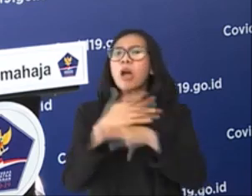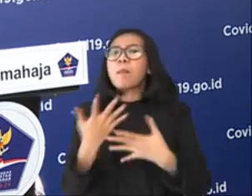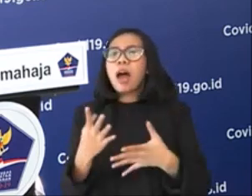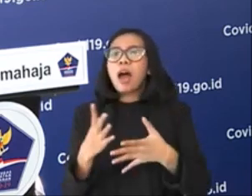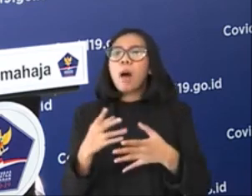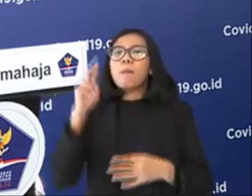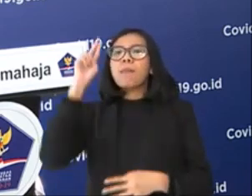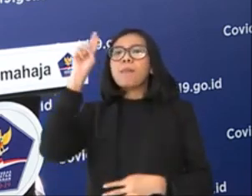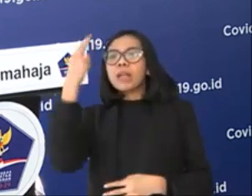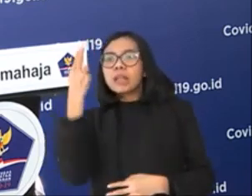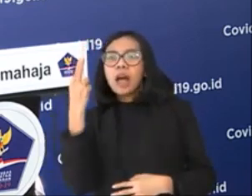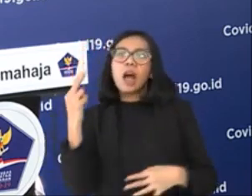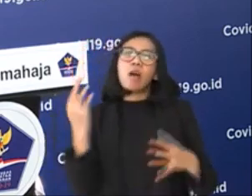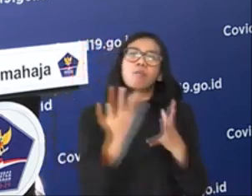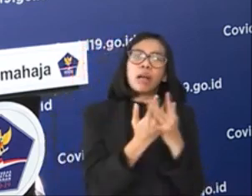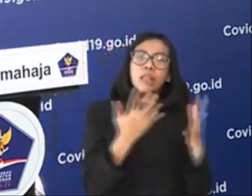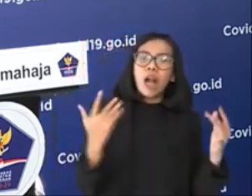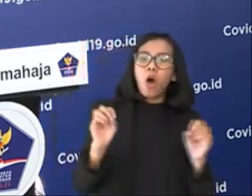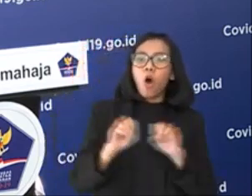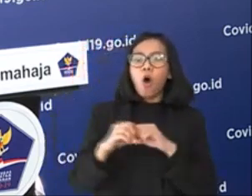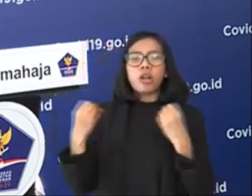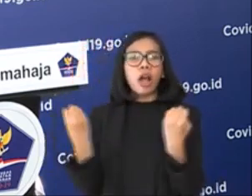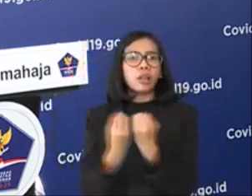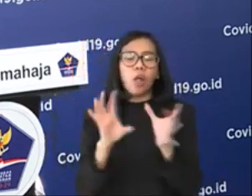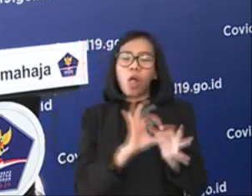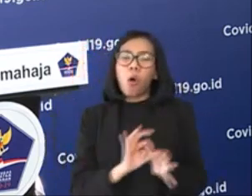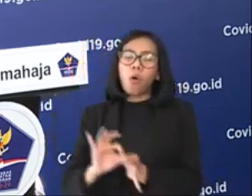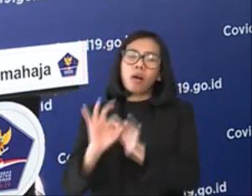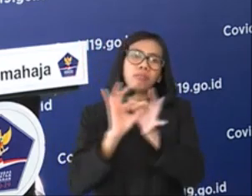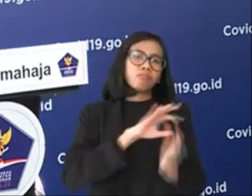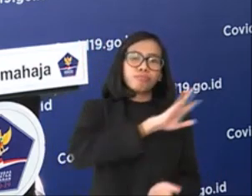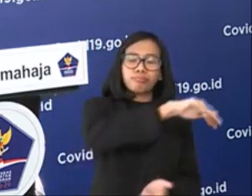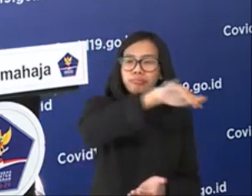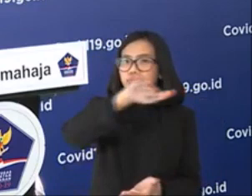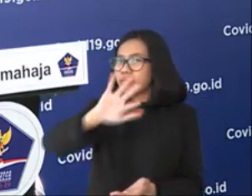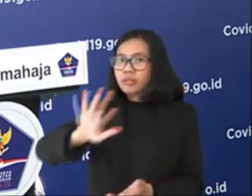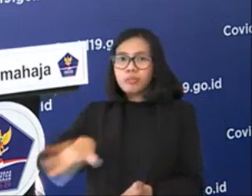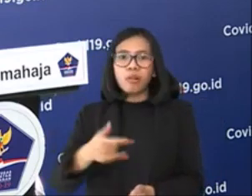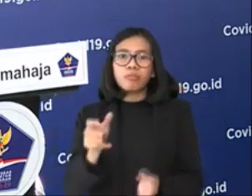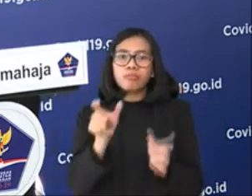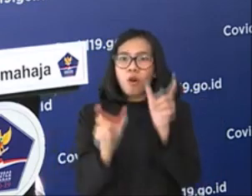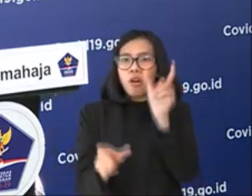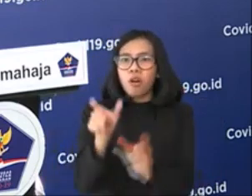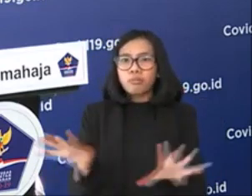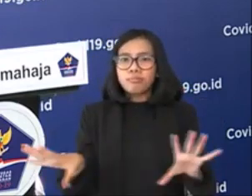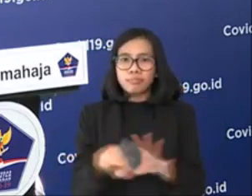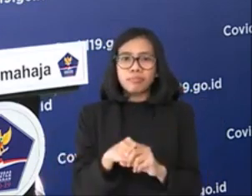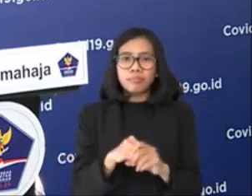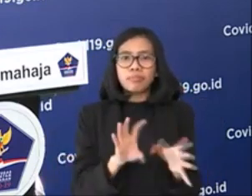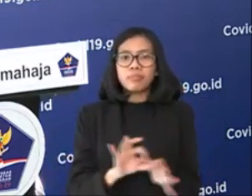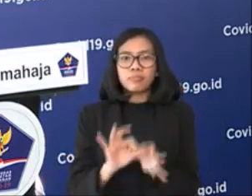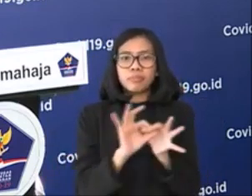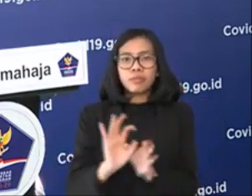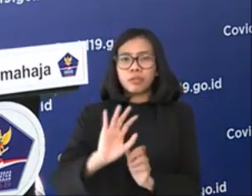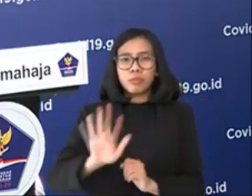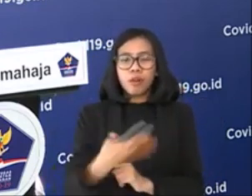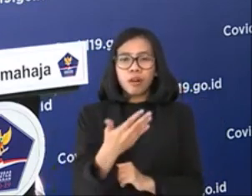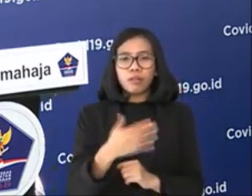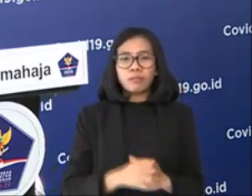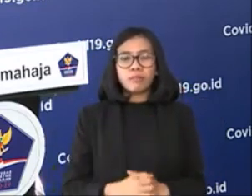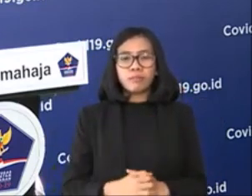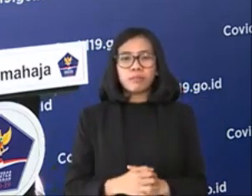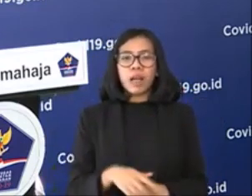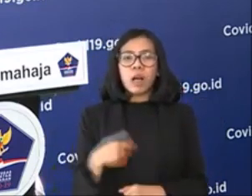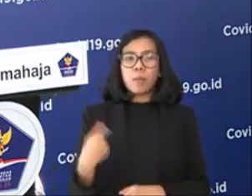yang artinya harus mengajak melibatkan semua pihak, baik pemerintahnya dengan semua